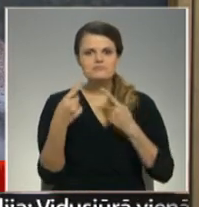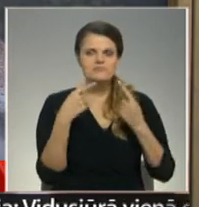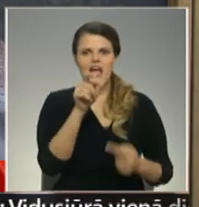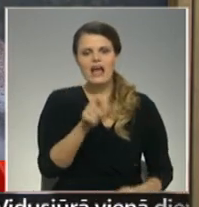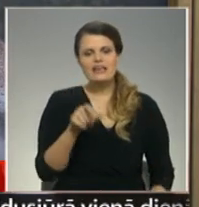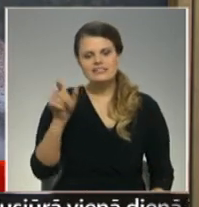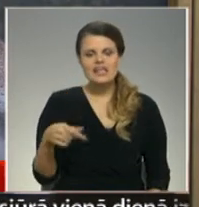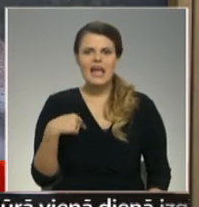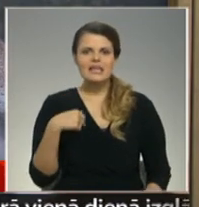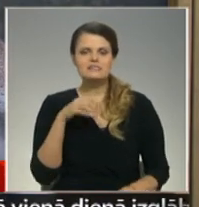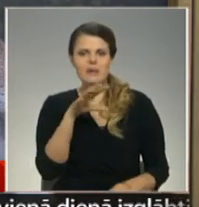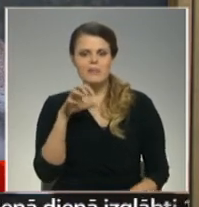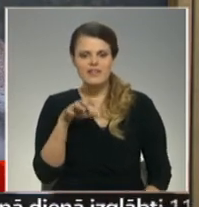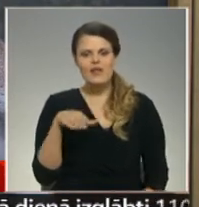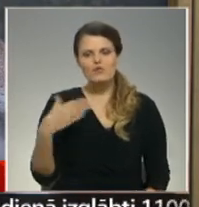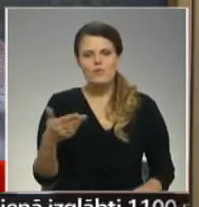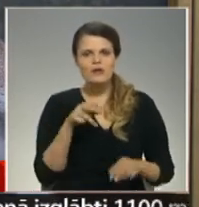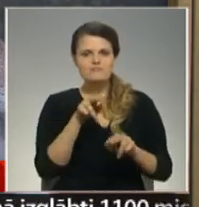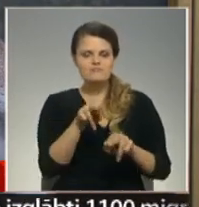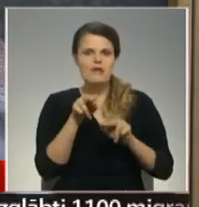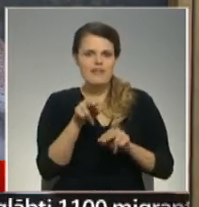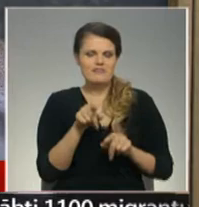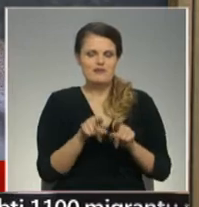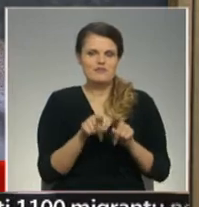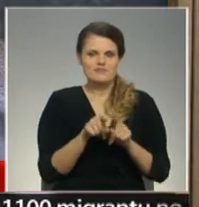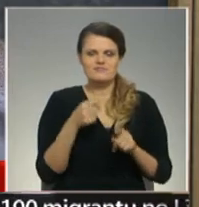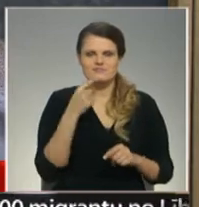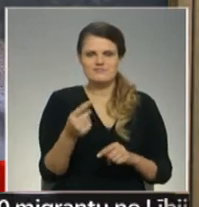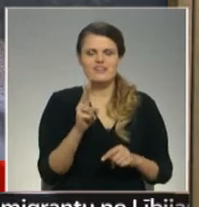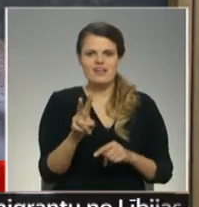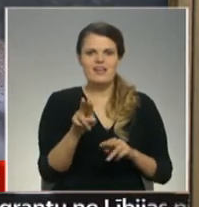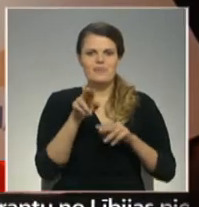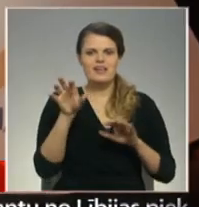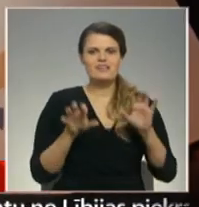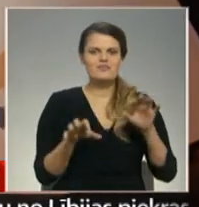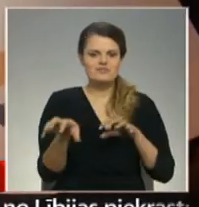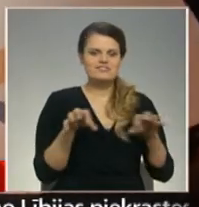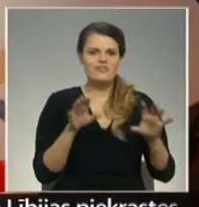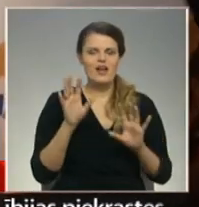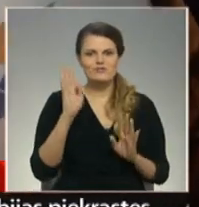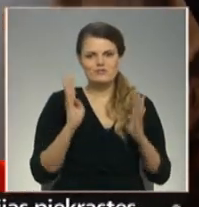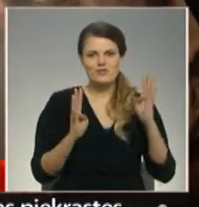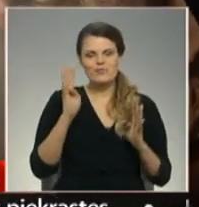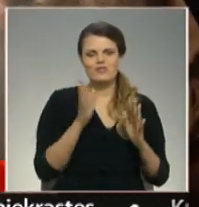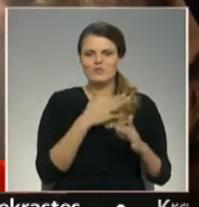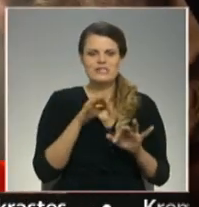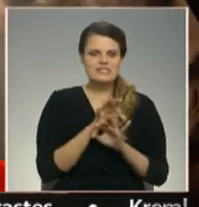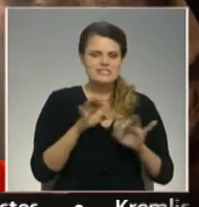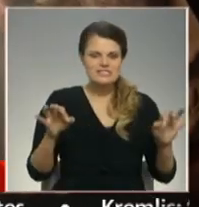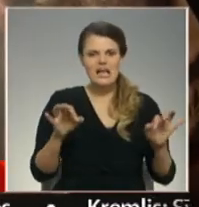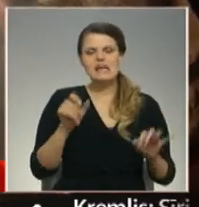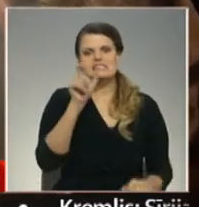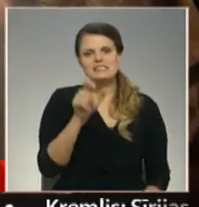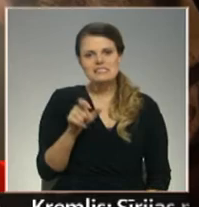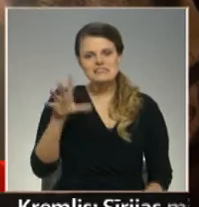pusiņām no malas bildēju, medīju viņus tieši tāpat kā medīju zvēriņus mežā. Protams, fantastika cilvēki.